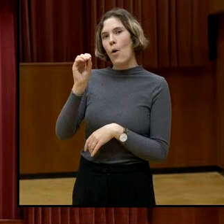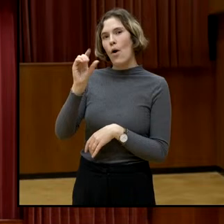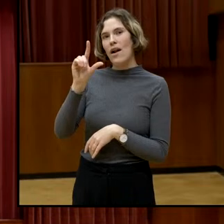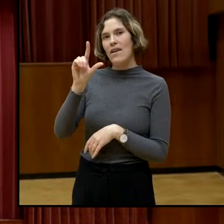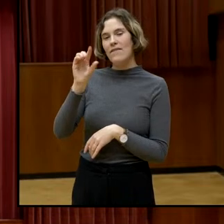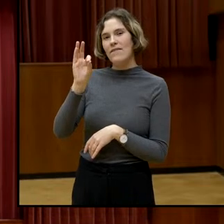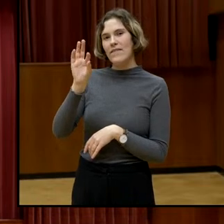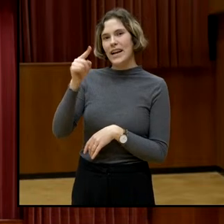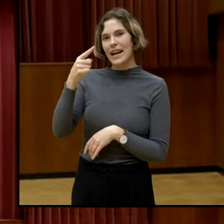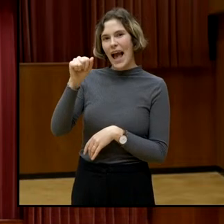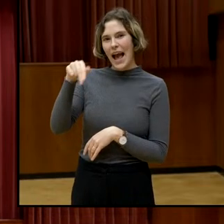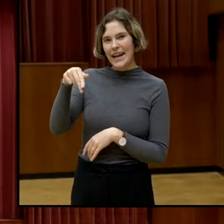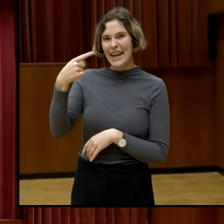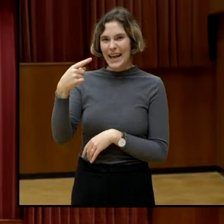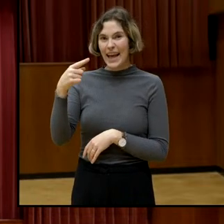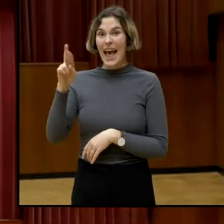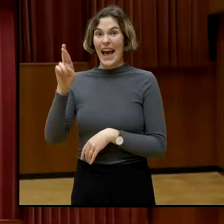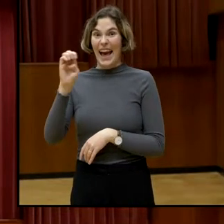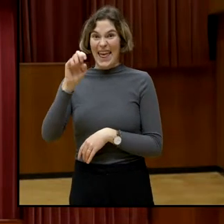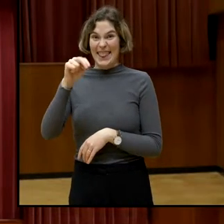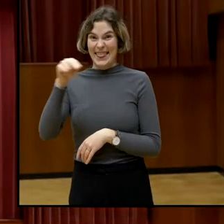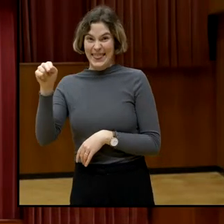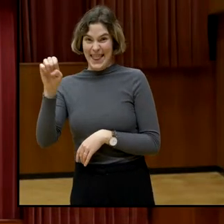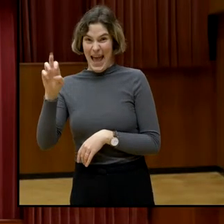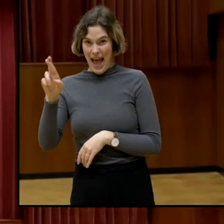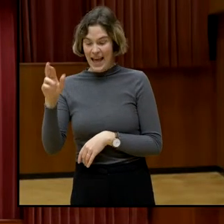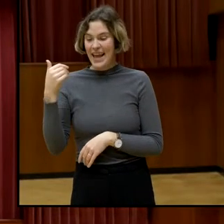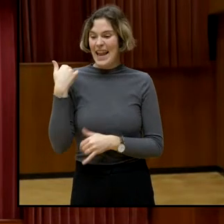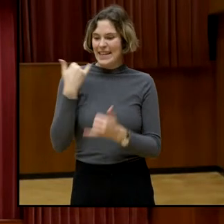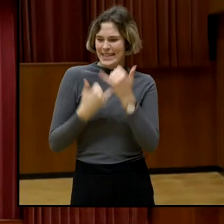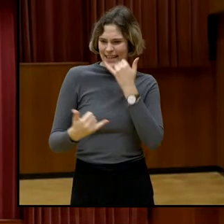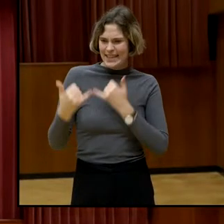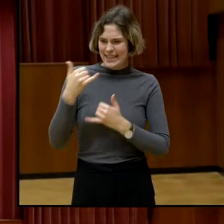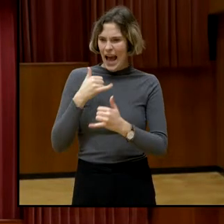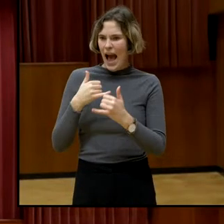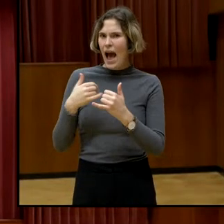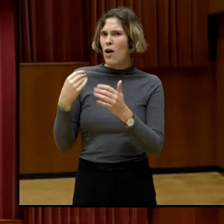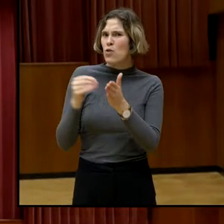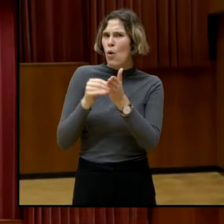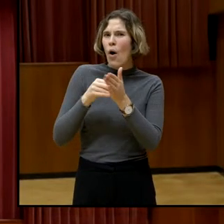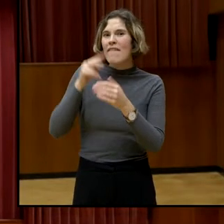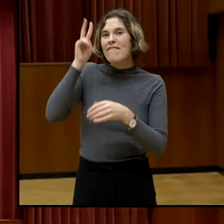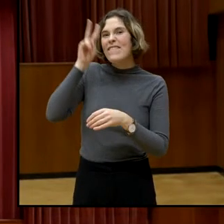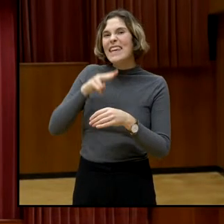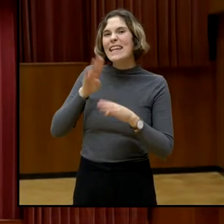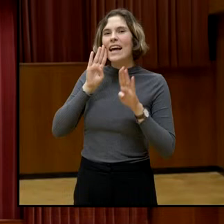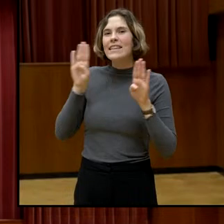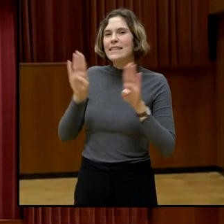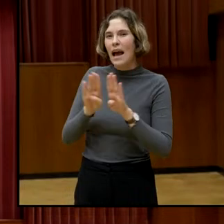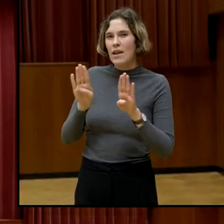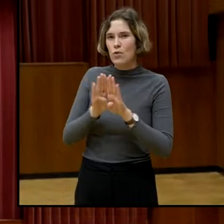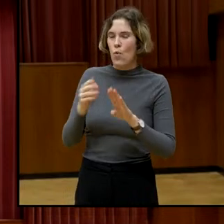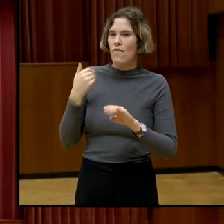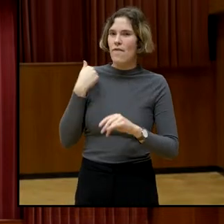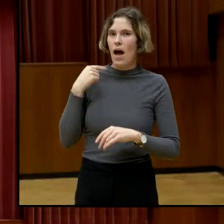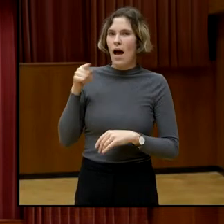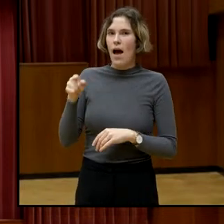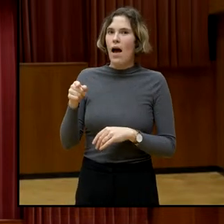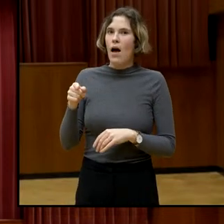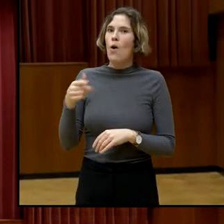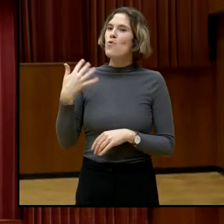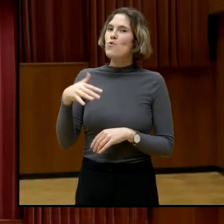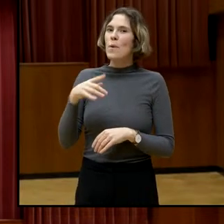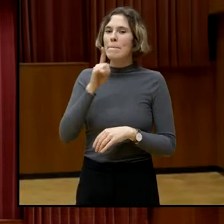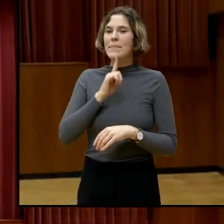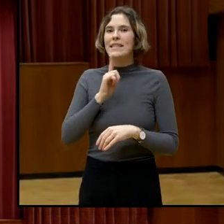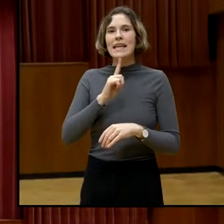schon im letzten Jahr eigentlich damals noch bei der Wiener Zeitung sehr, sehr, sehr, eigentlich den Stein so ein